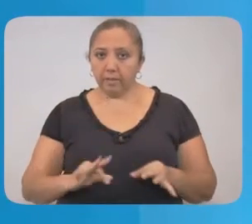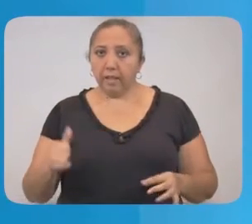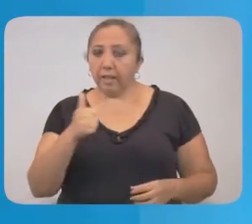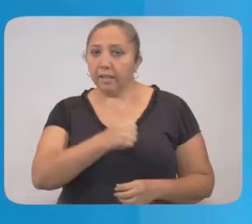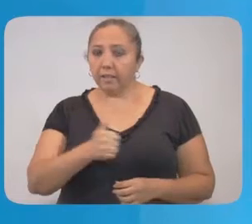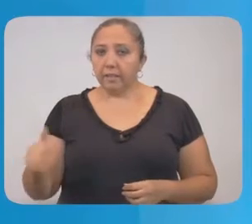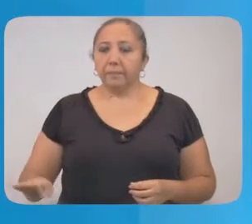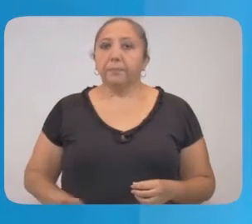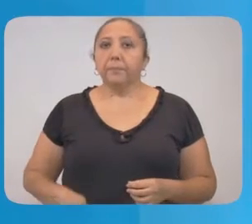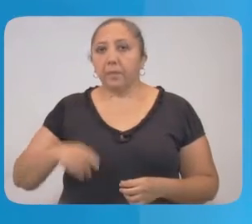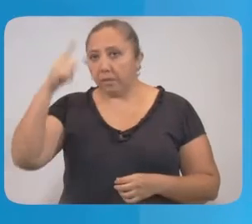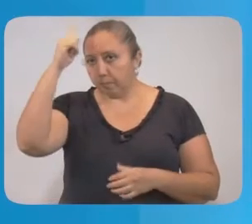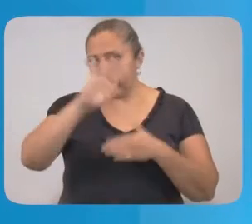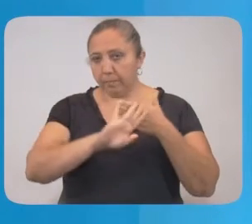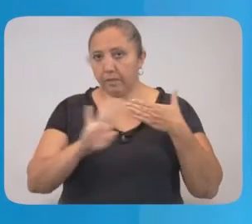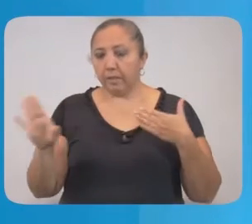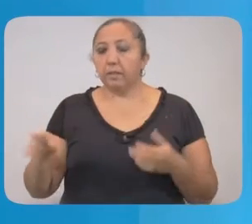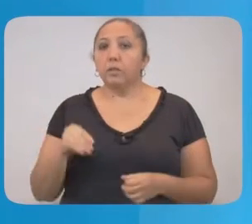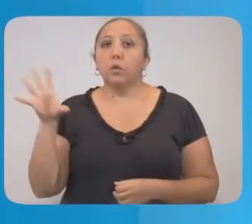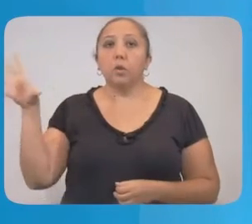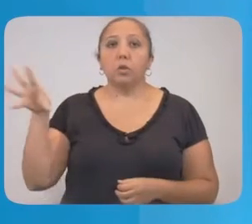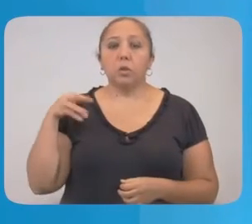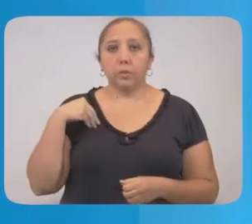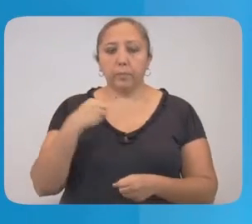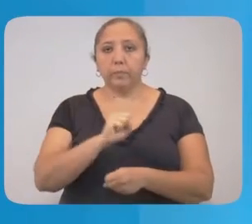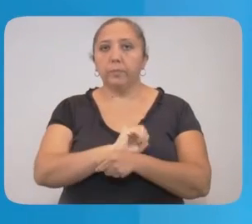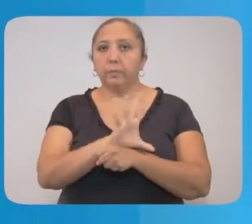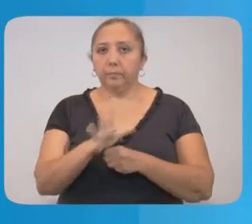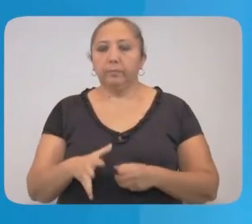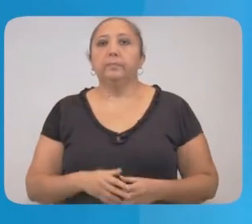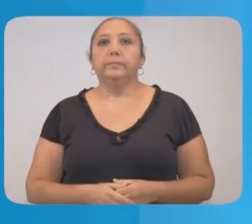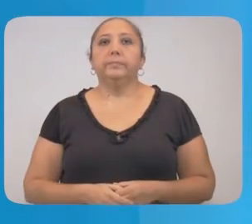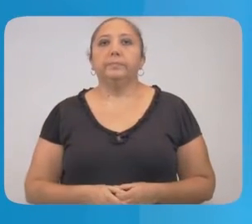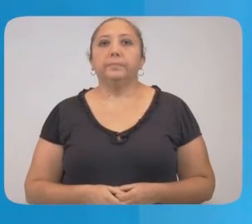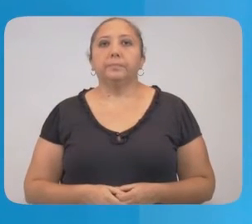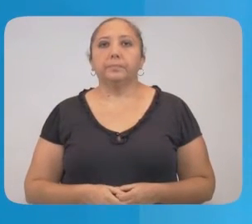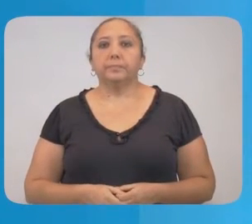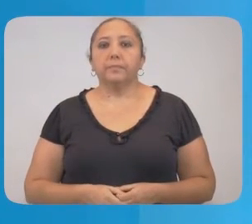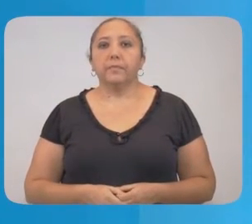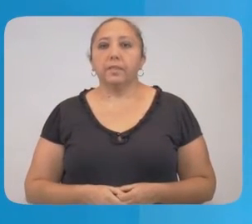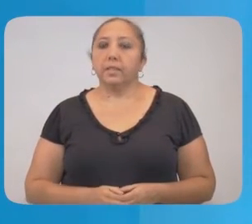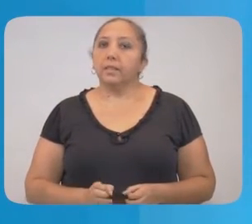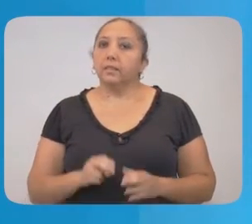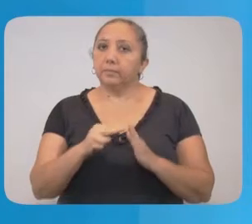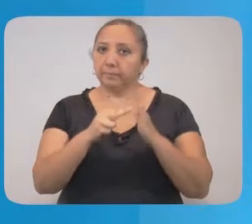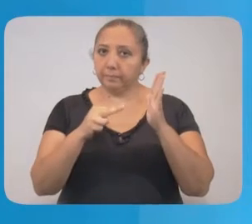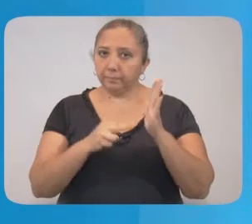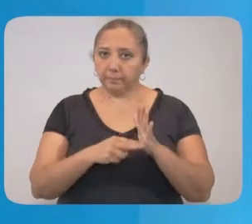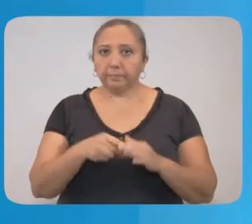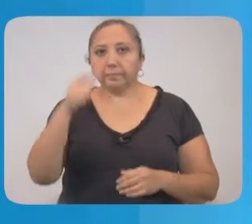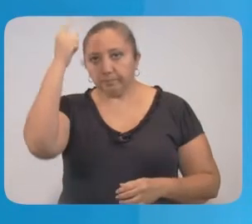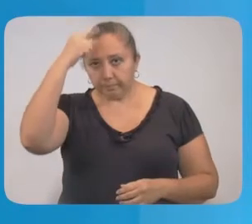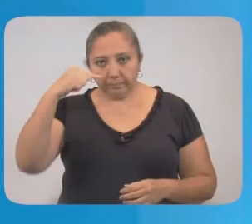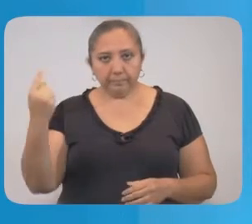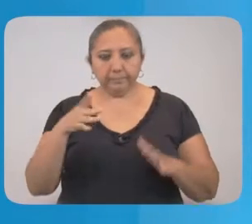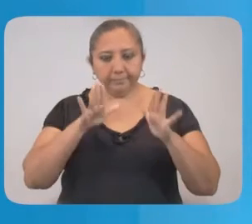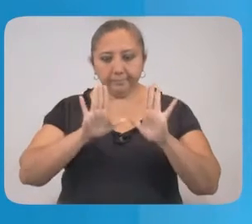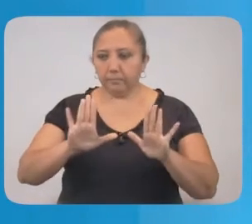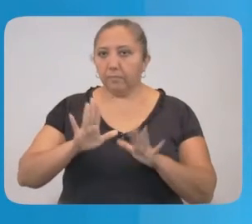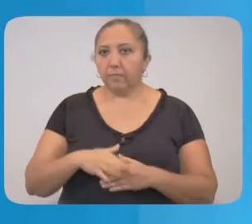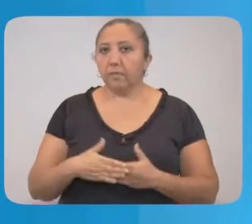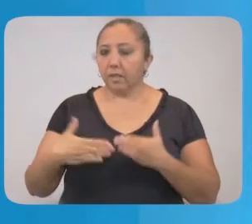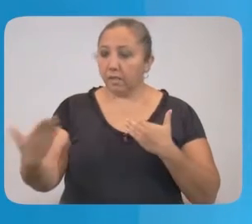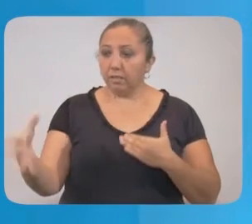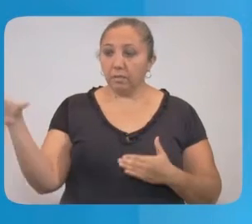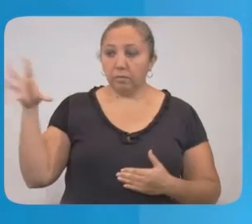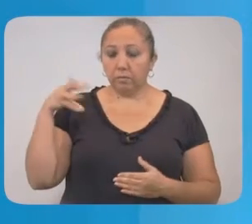ukashantik ukalandalu tojolal yukateko, katika beikuntesh, yetel patenestavotoches. Ujalájil yukatanezogu hekaptik jejelas chikulil,